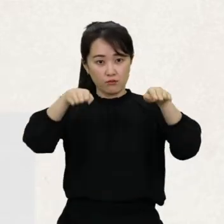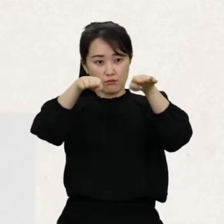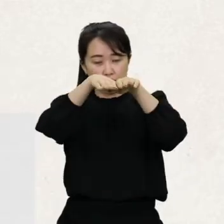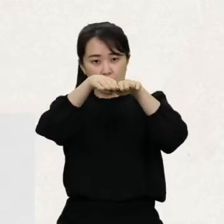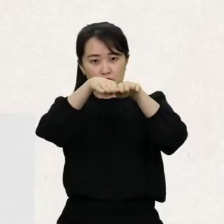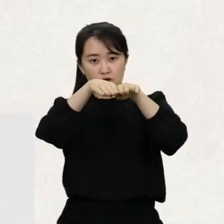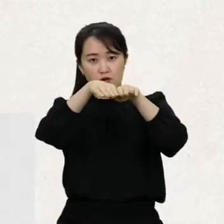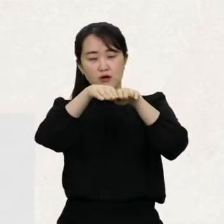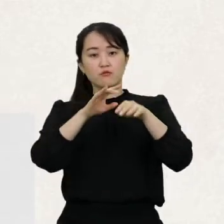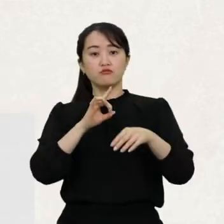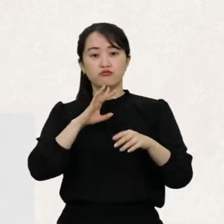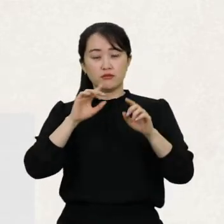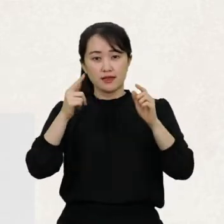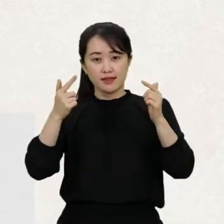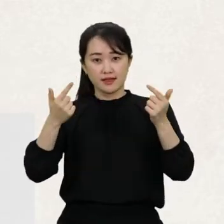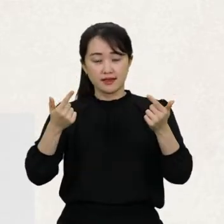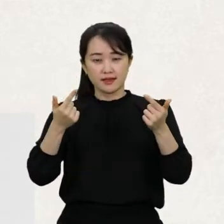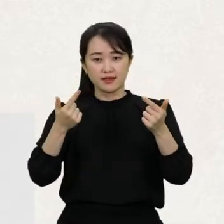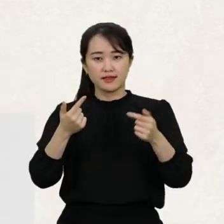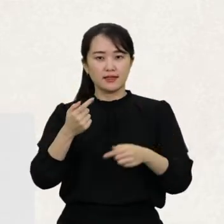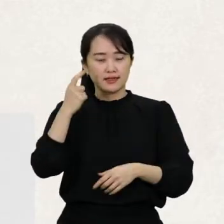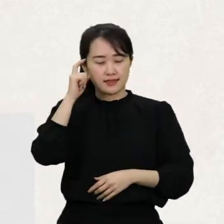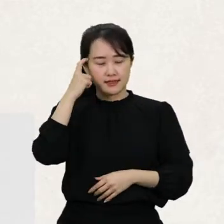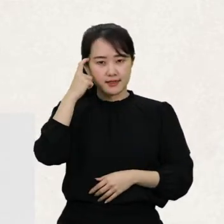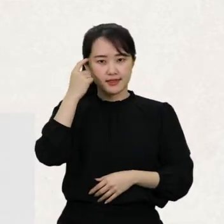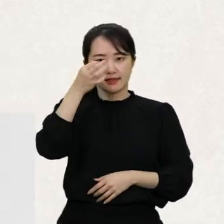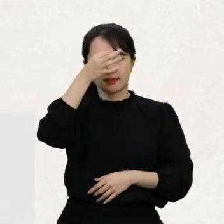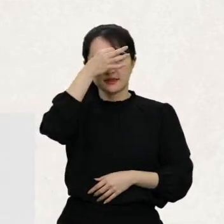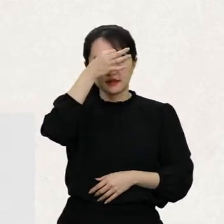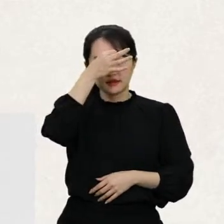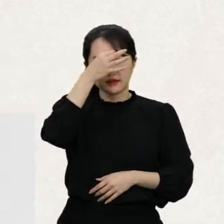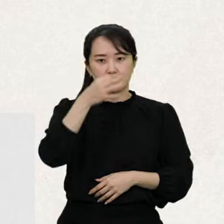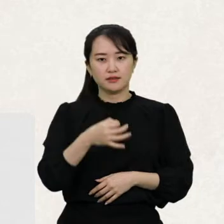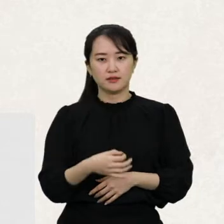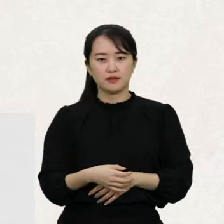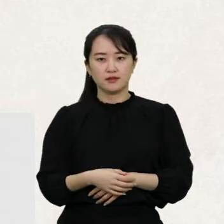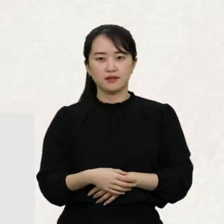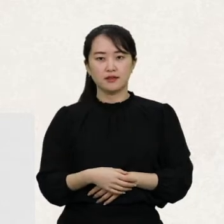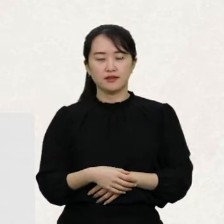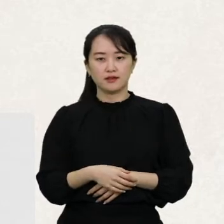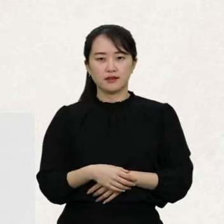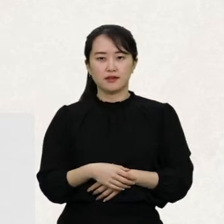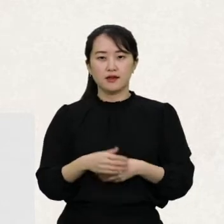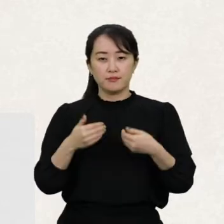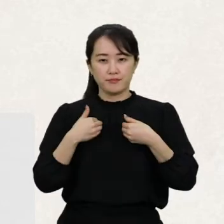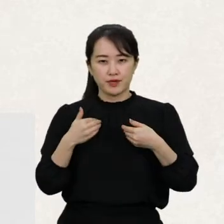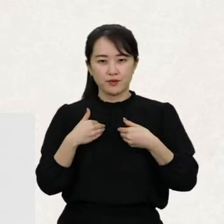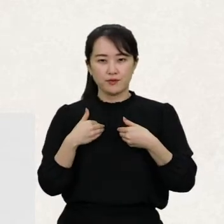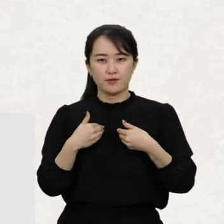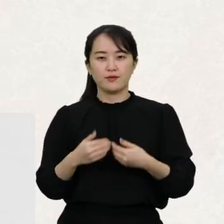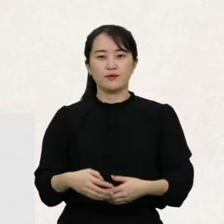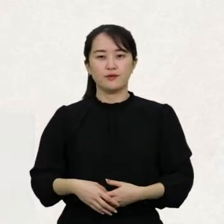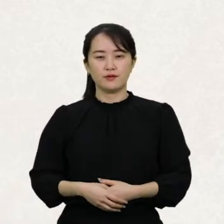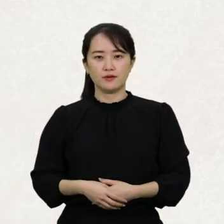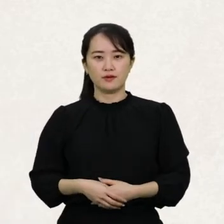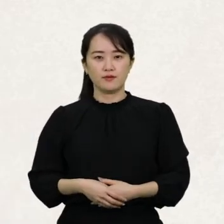대상에 대한 것뿐만 아니라 인식적이고 기술적인 범주까지 접근성을 보장해야 하죠.